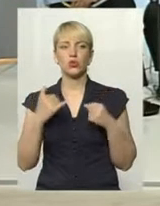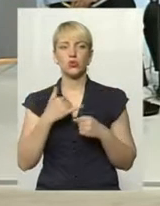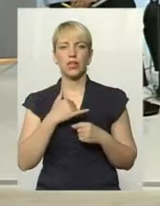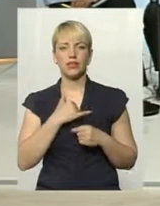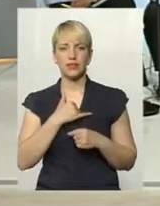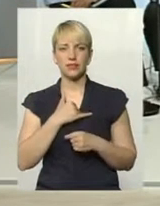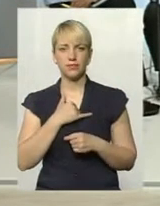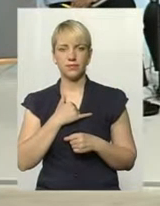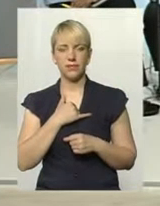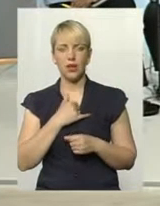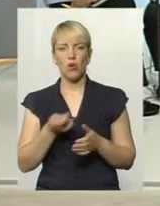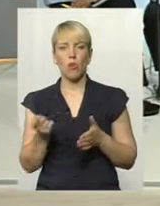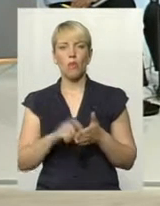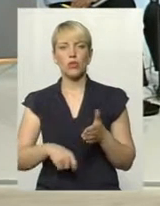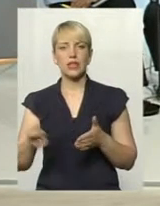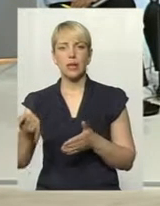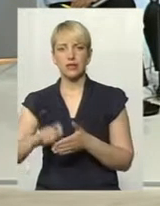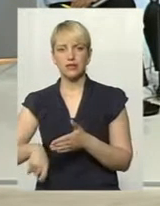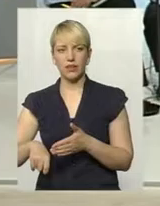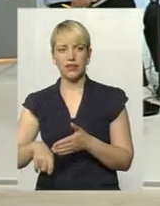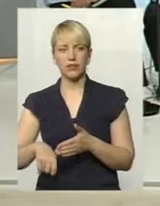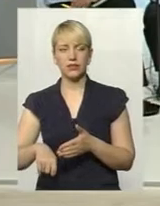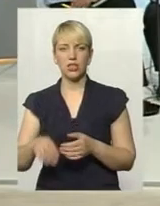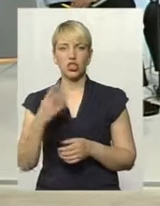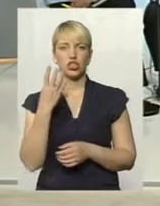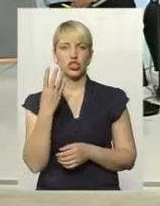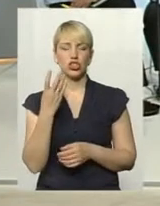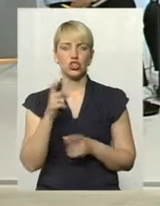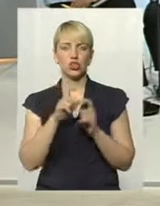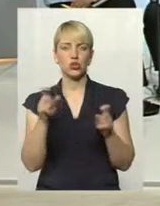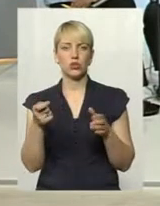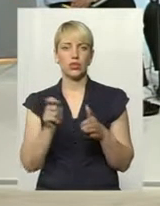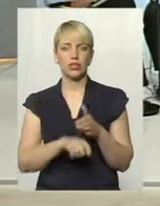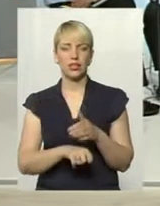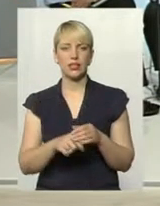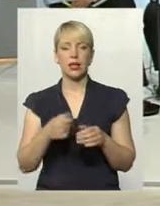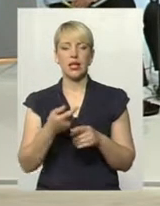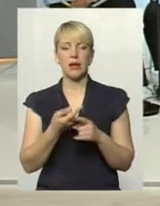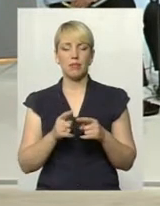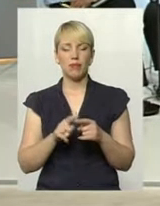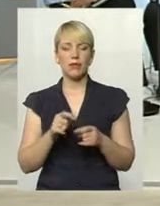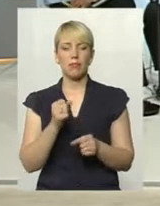позакривалися, майже чотири школи в нас закрито, ми працюємо над цим, але